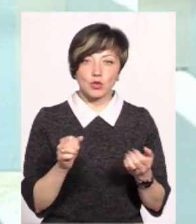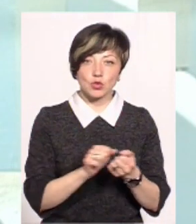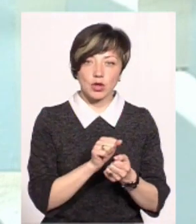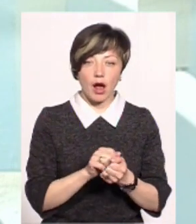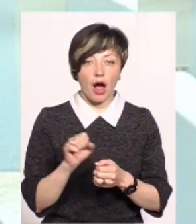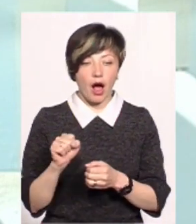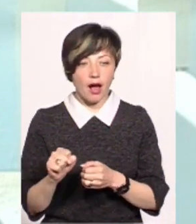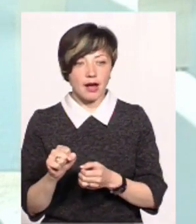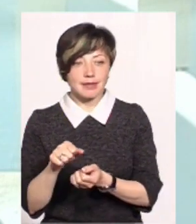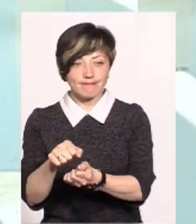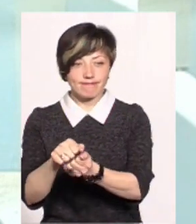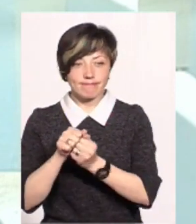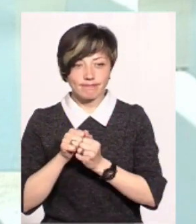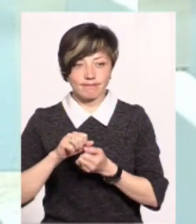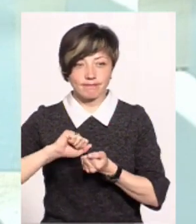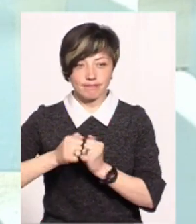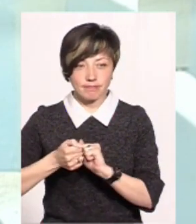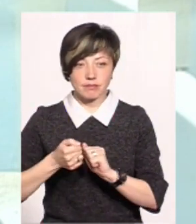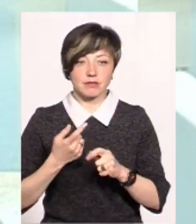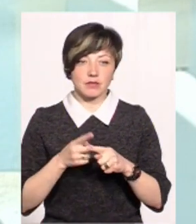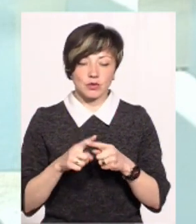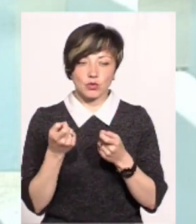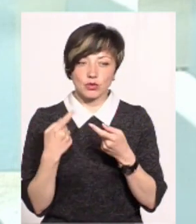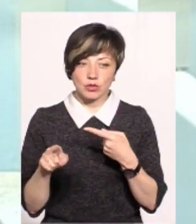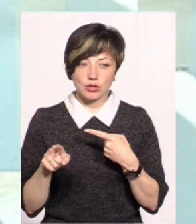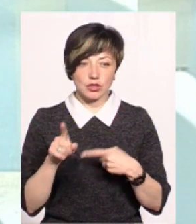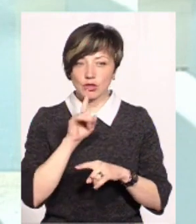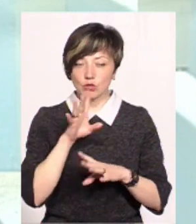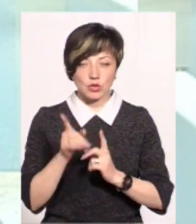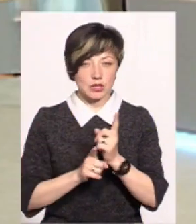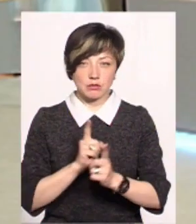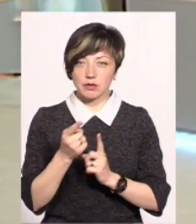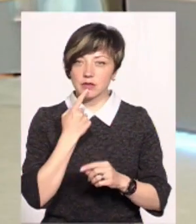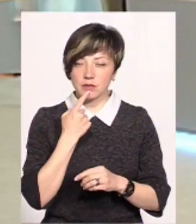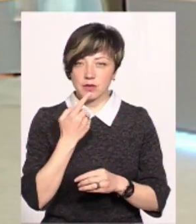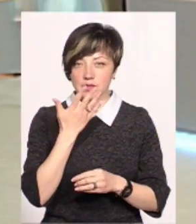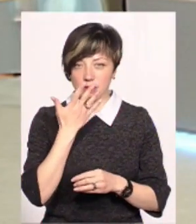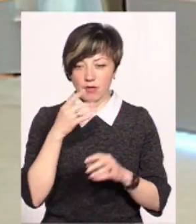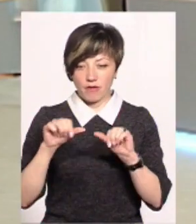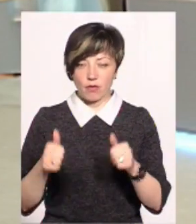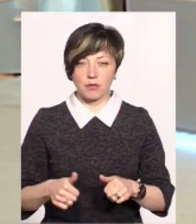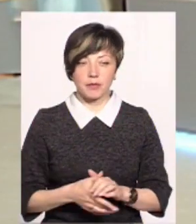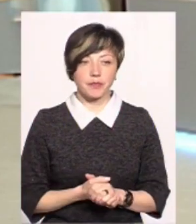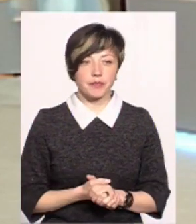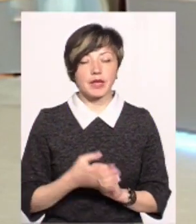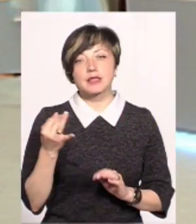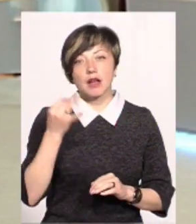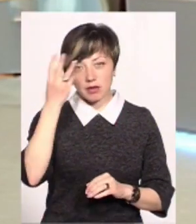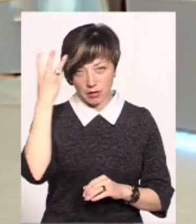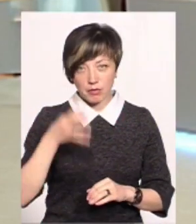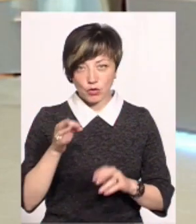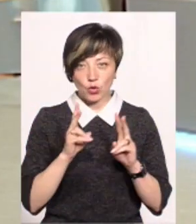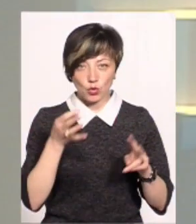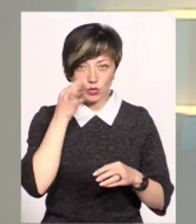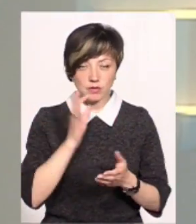просушена. А продукція, яка була сублімована, то вона не буде змінювати цього запаху і вигляду. Цікаво, на Хмельниччині